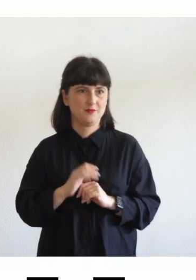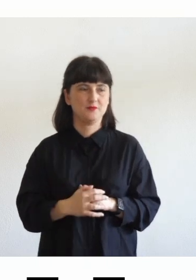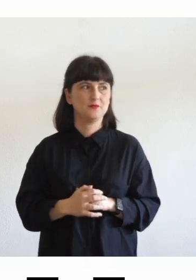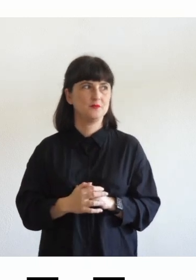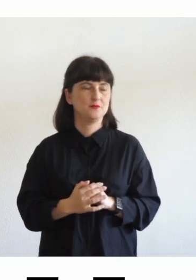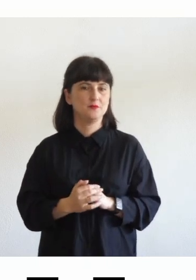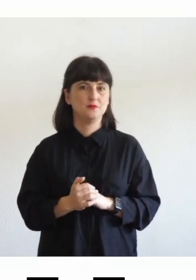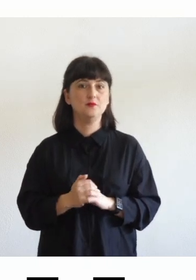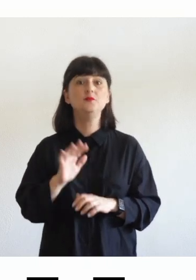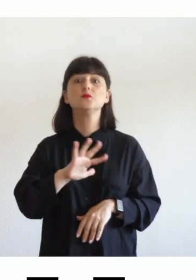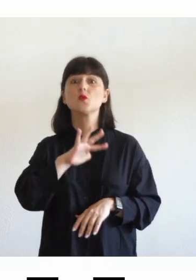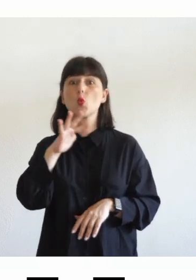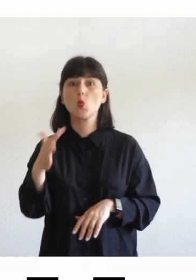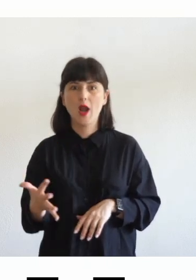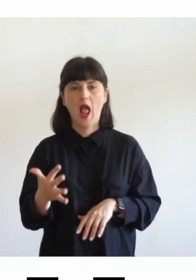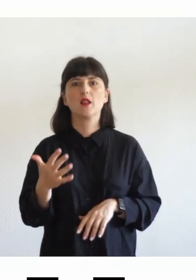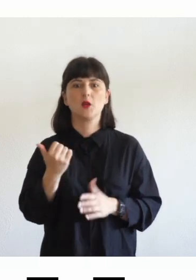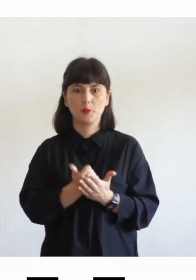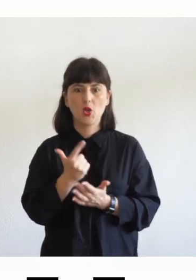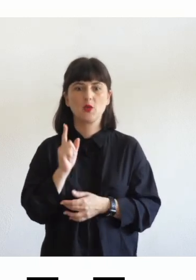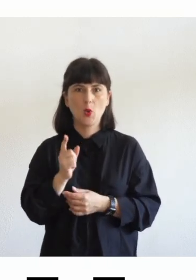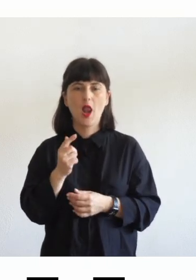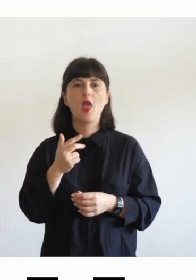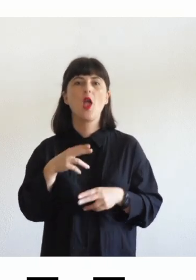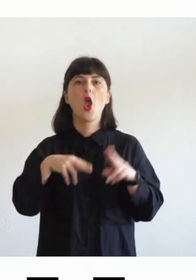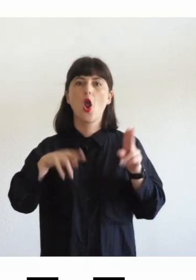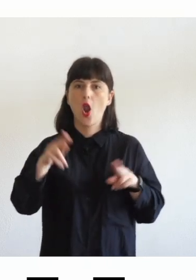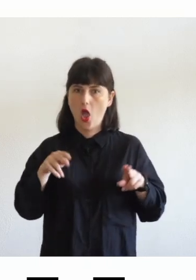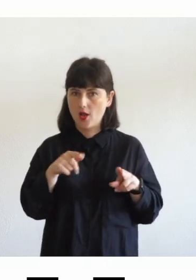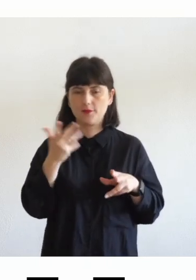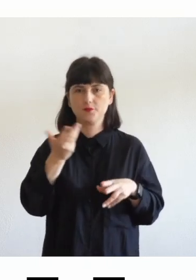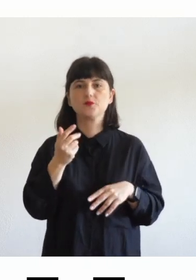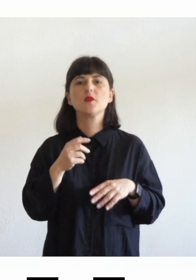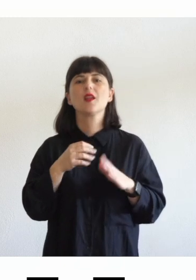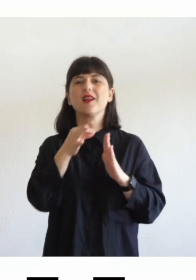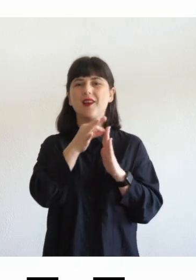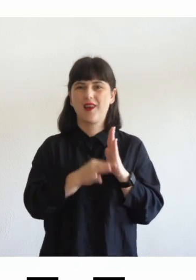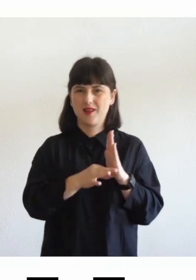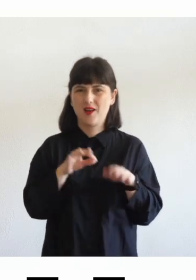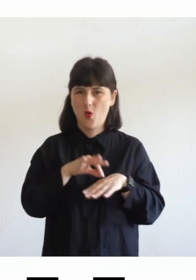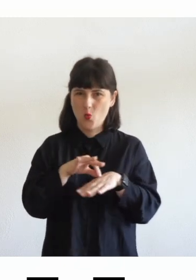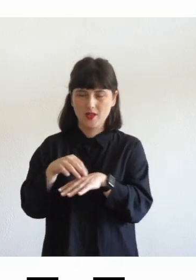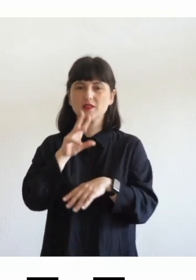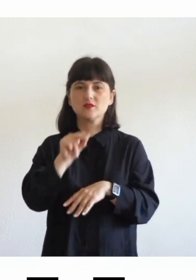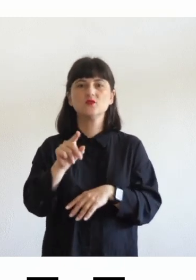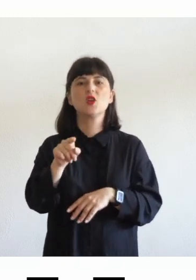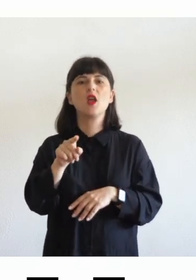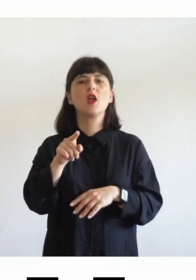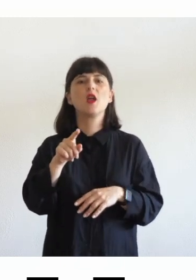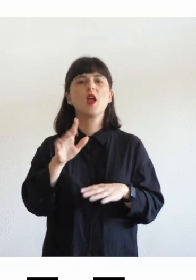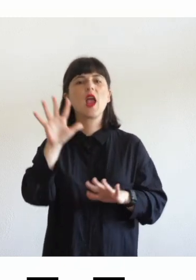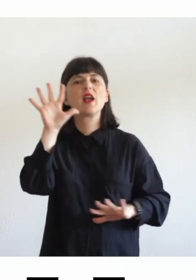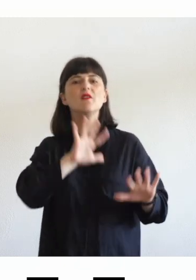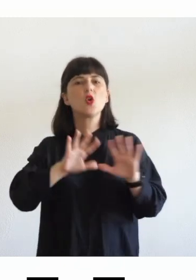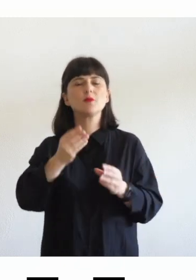ah un'altra cosa è il colore nelle WCAG si dice di non veicolare l'informazione solo attraverso il